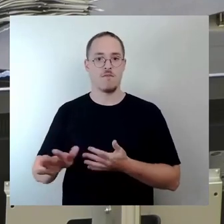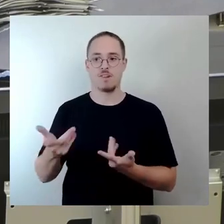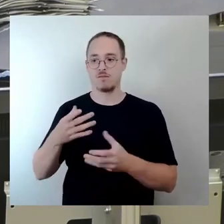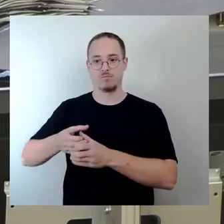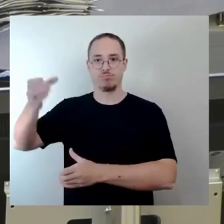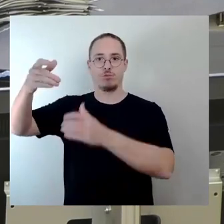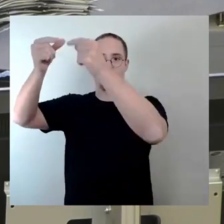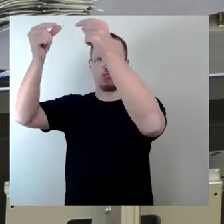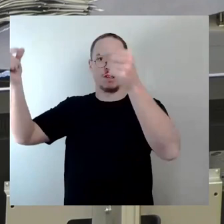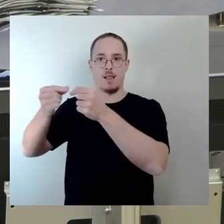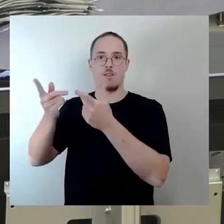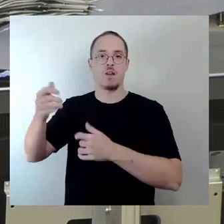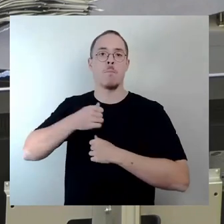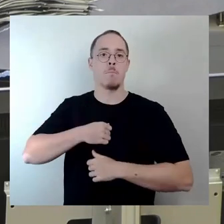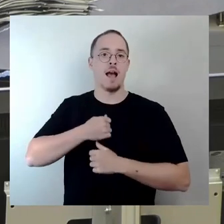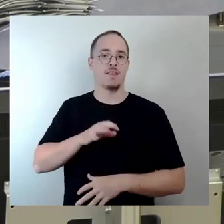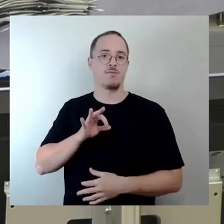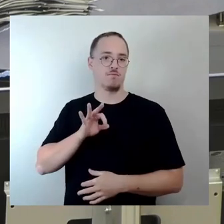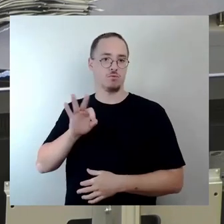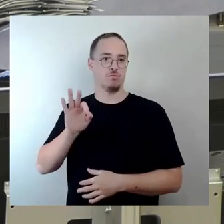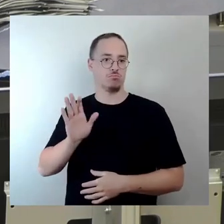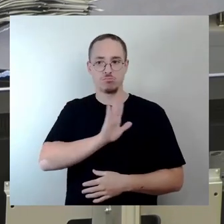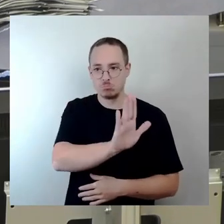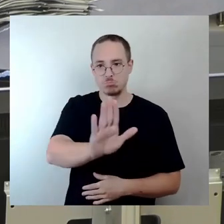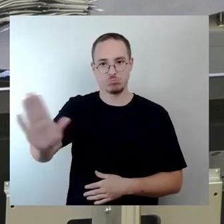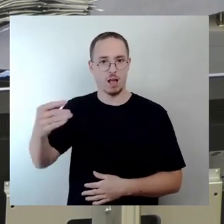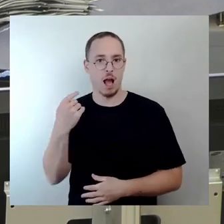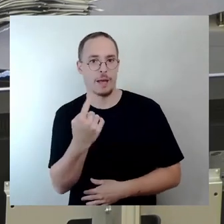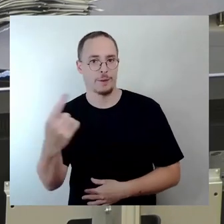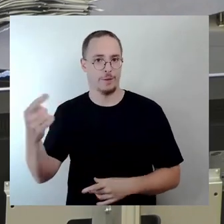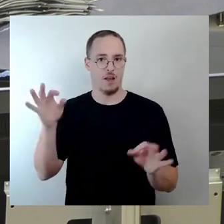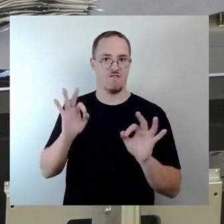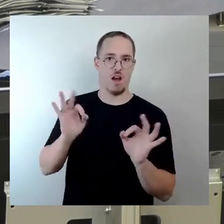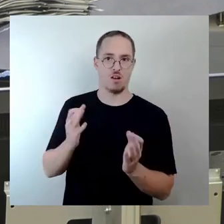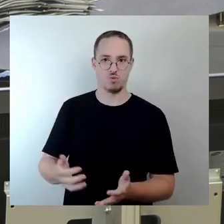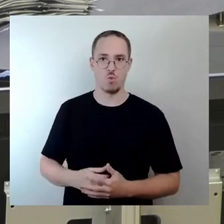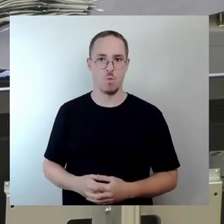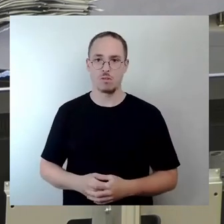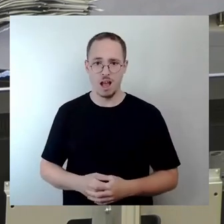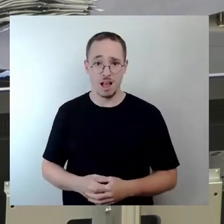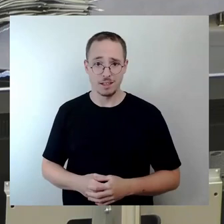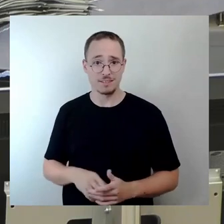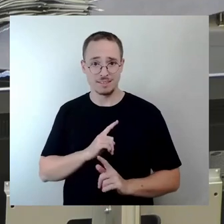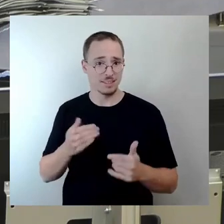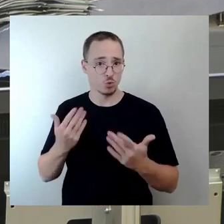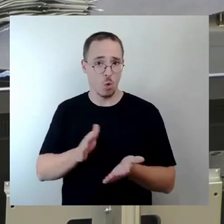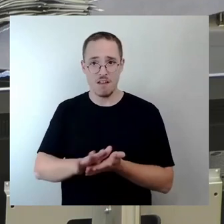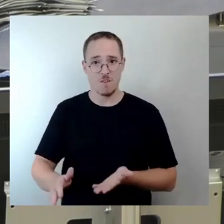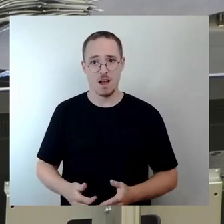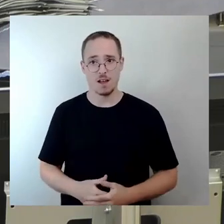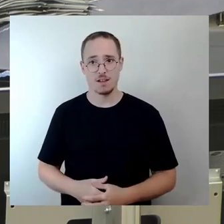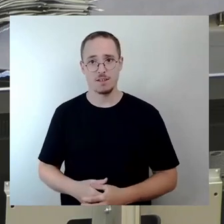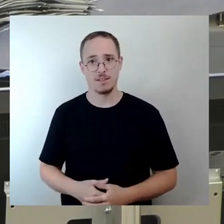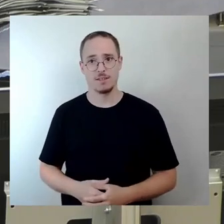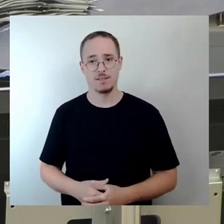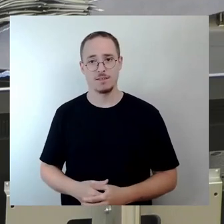baden auf eigene Gefahr. Das ist nicht so einfach, weil dann ist man in einer ganz anderen Haftungsfrage. Und man braucht Wege, mit denen man dann